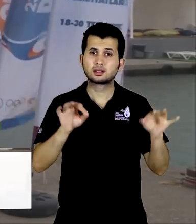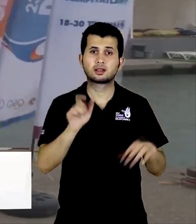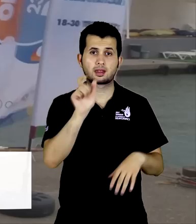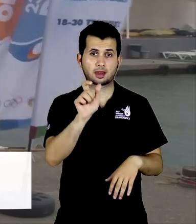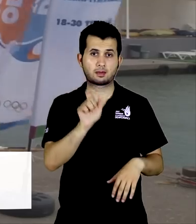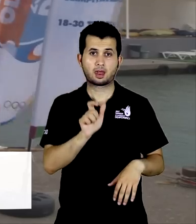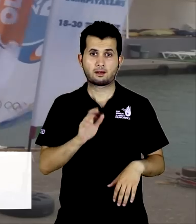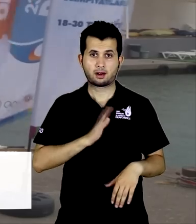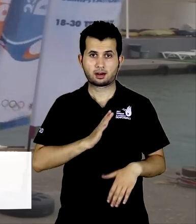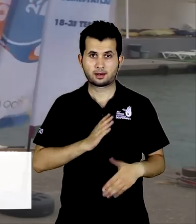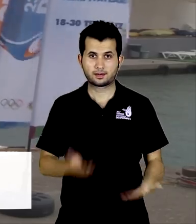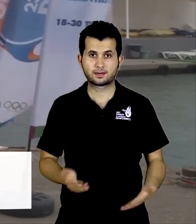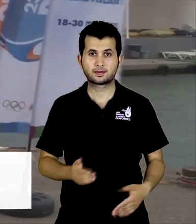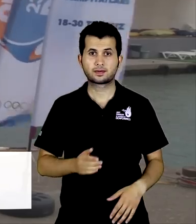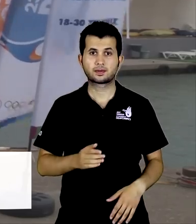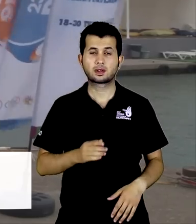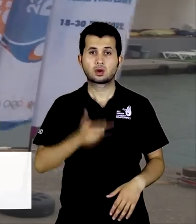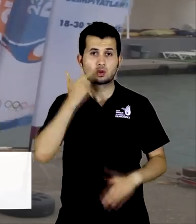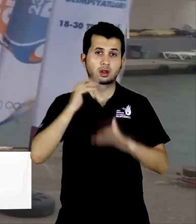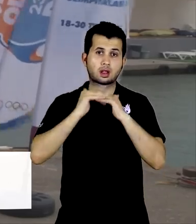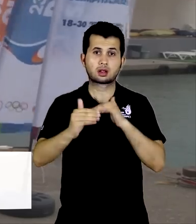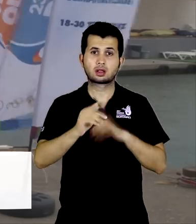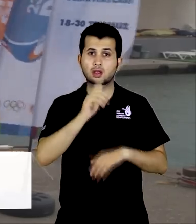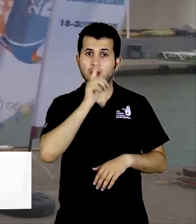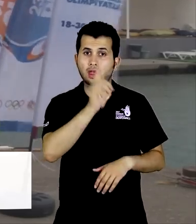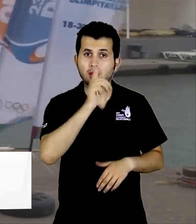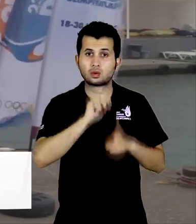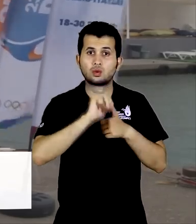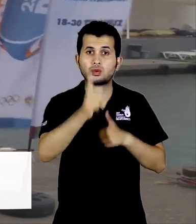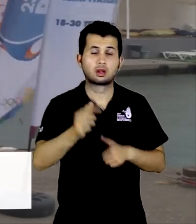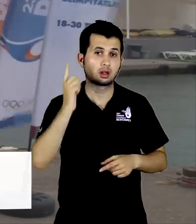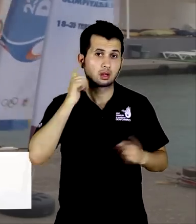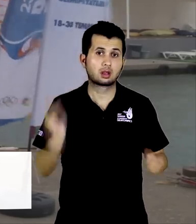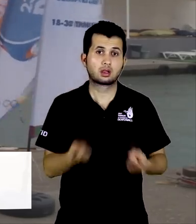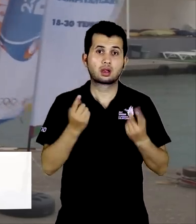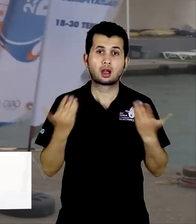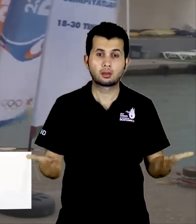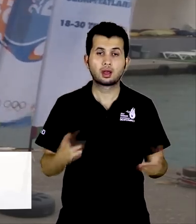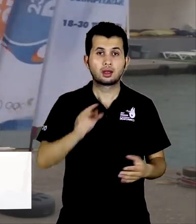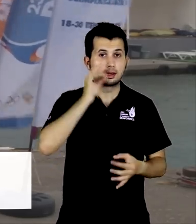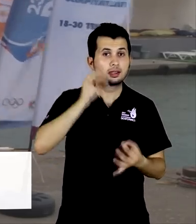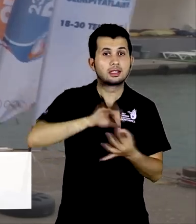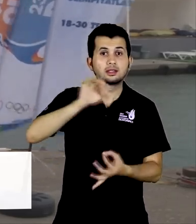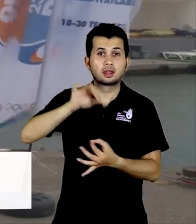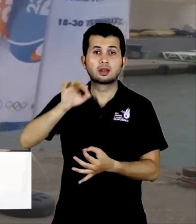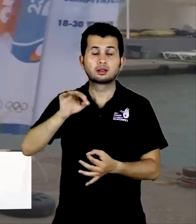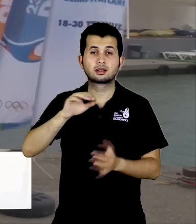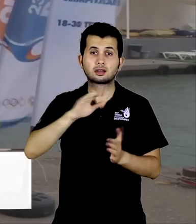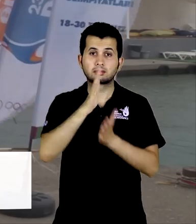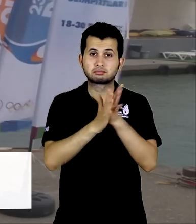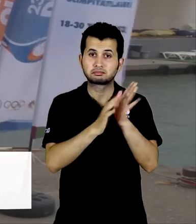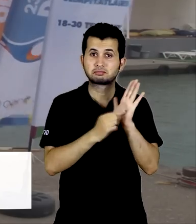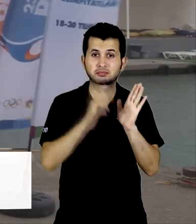mevcut. Sesinizi çok uzağa belki duyuramazsınız ama insanlar sizin elinizi görebiliyor.